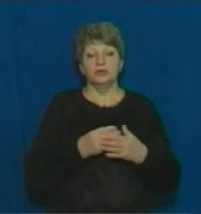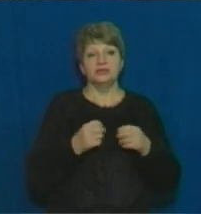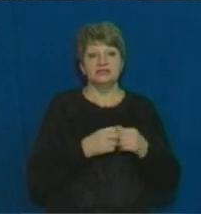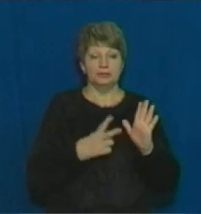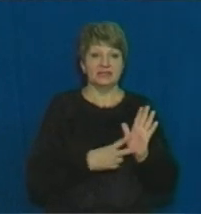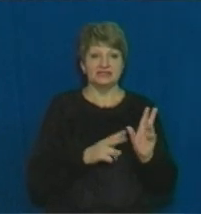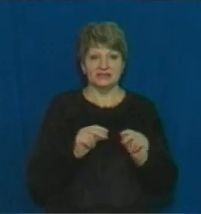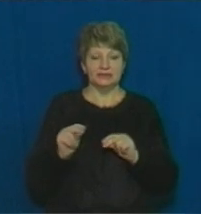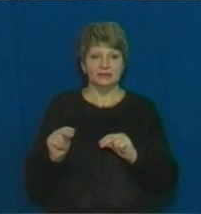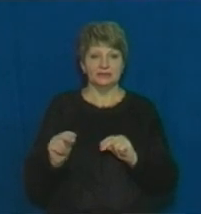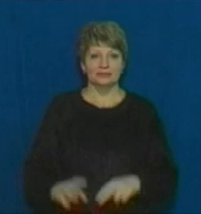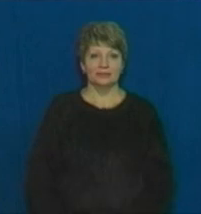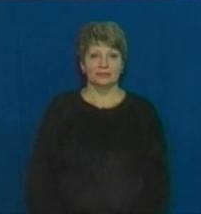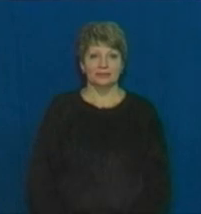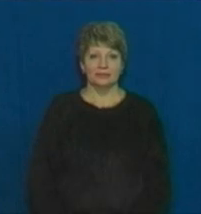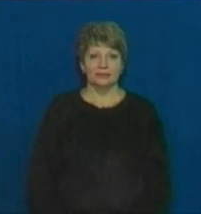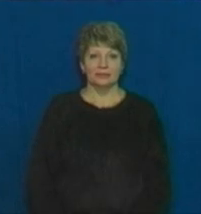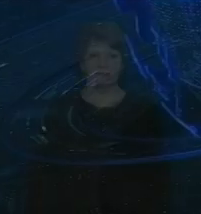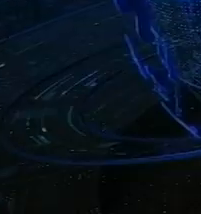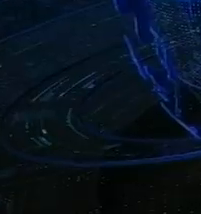виписку о 17-й. Дякую.